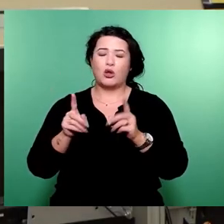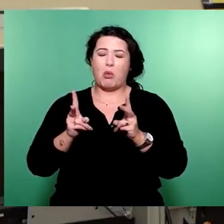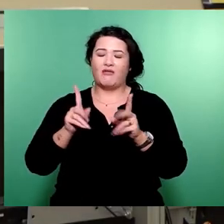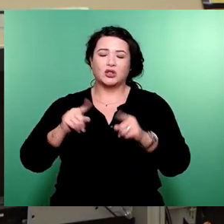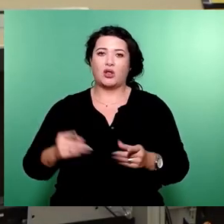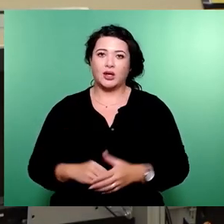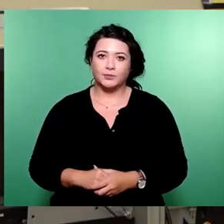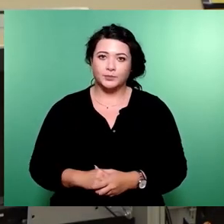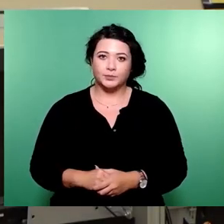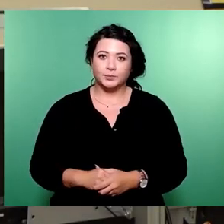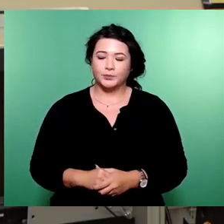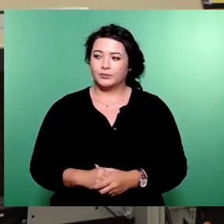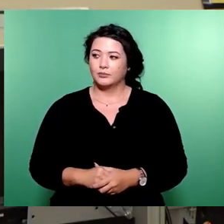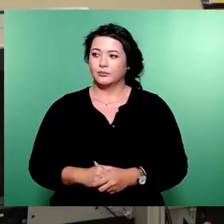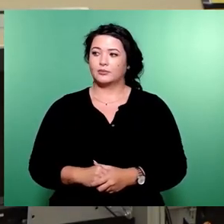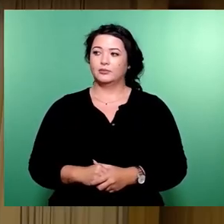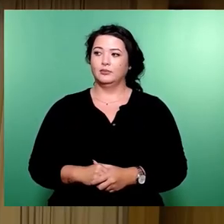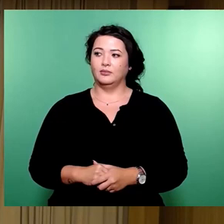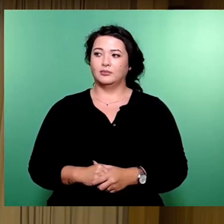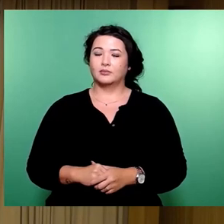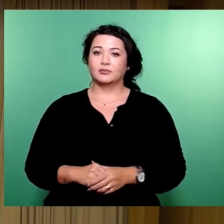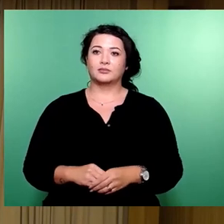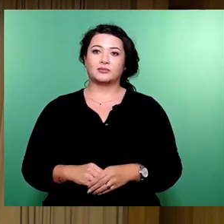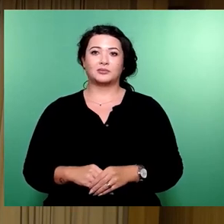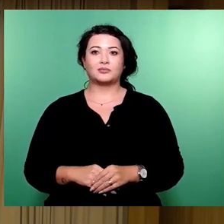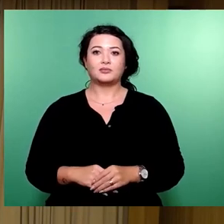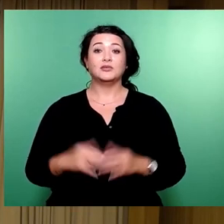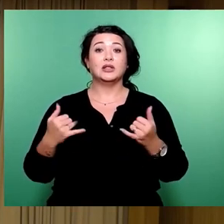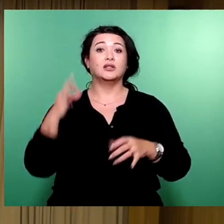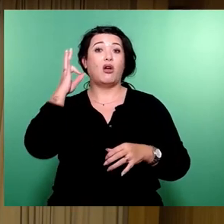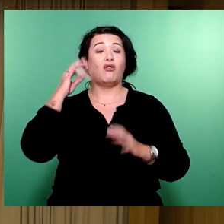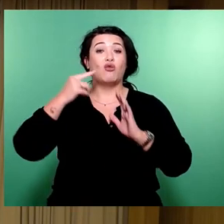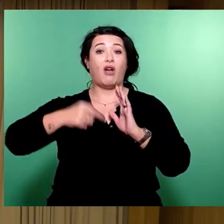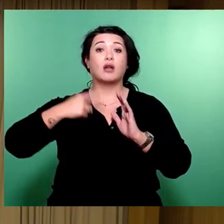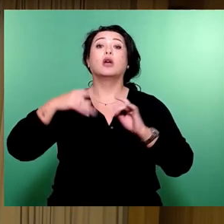So, als nächste Rednerin Frau Wagner und dann zum Abschluss Herr Nietzsche.